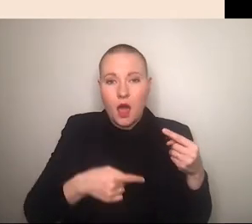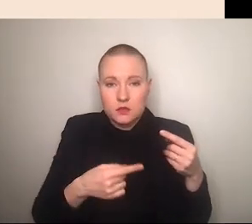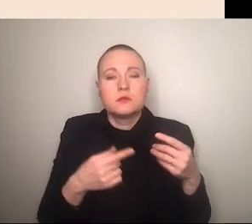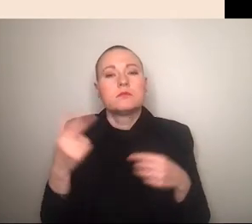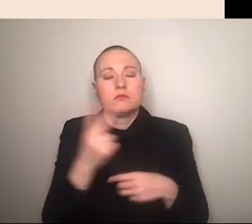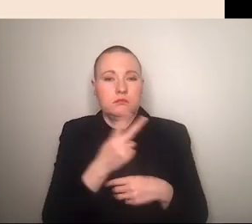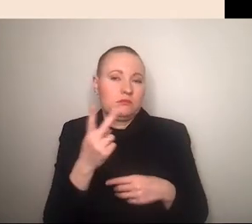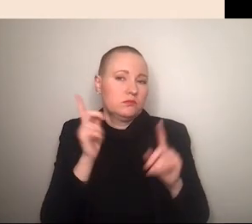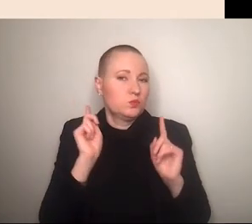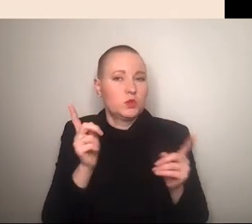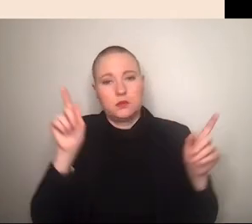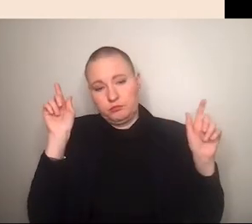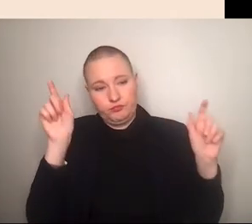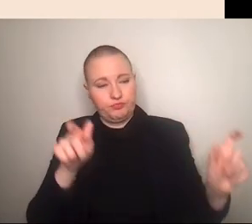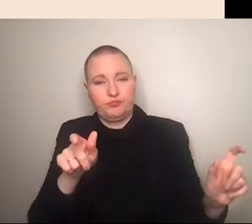entgegengesetzt werden